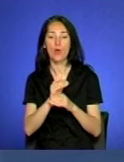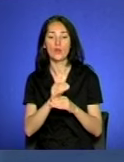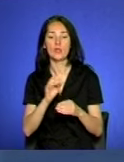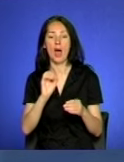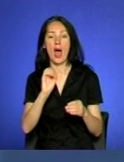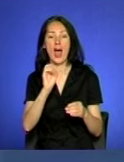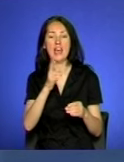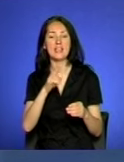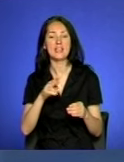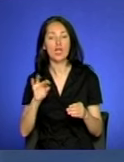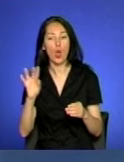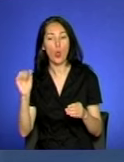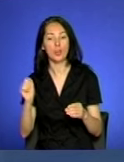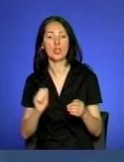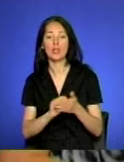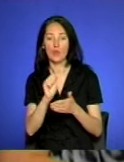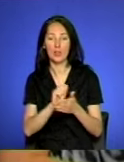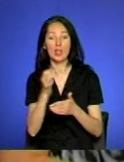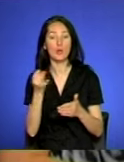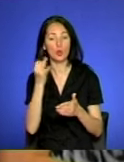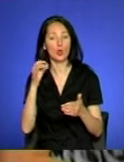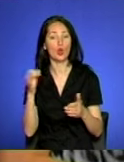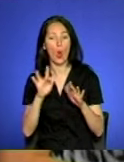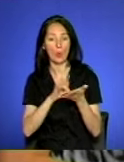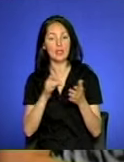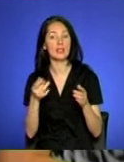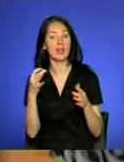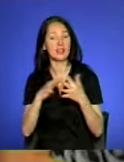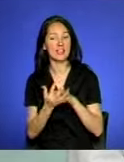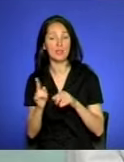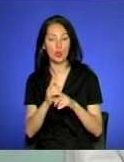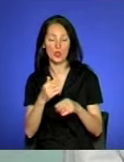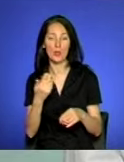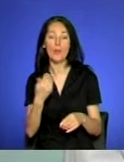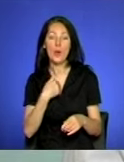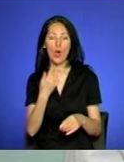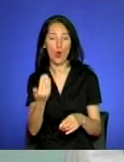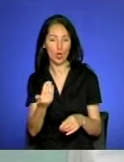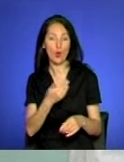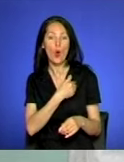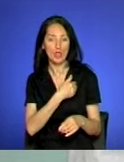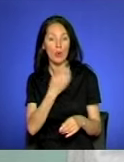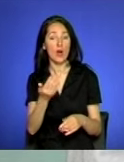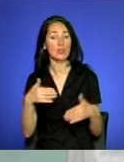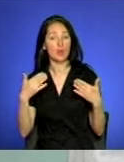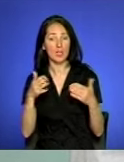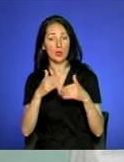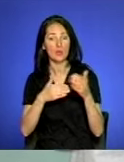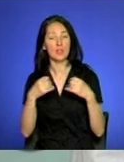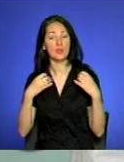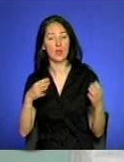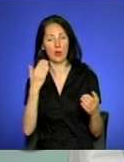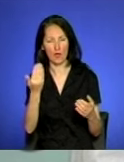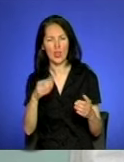міст і сіл Тернопільщини. Ми хочемо вас привітати з професійним святом, тому що ви